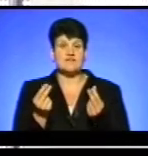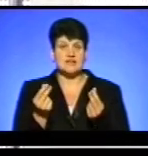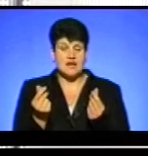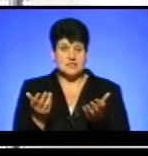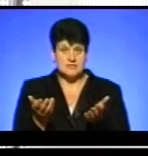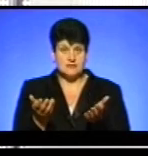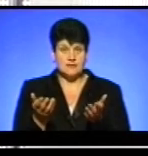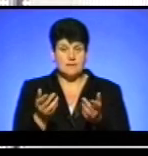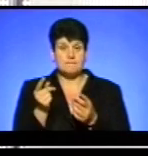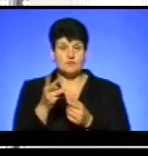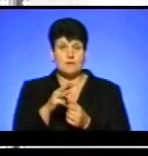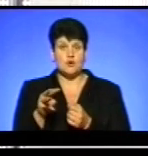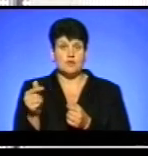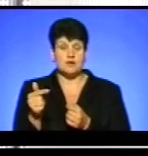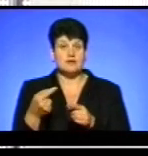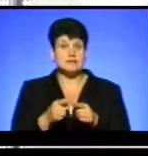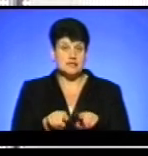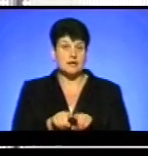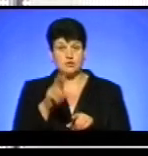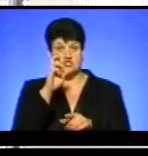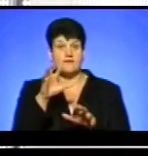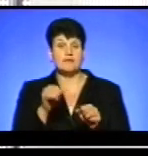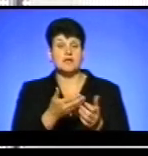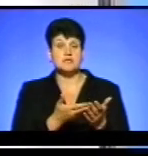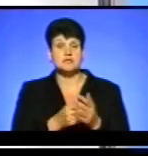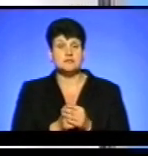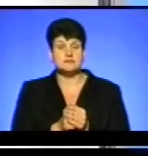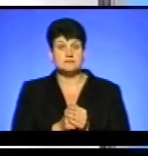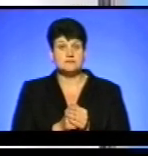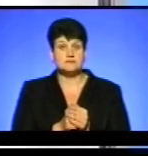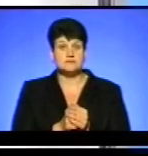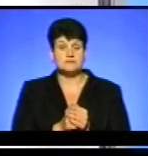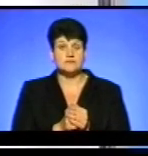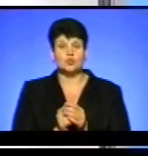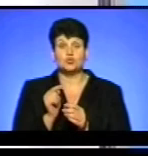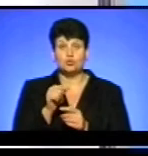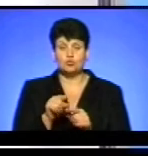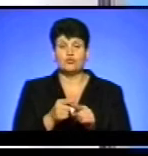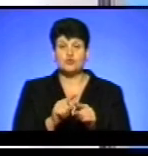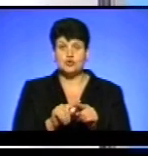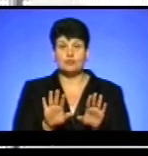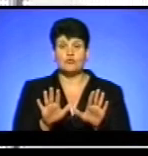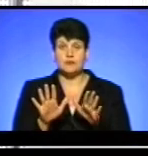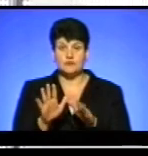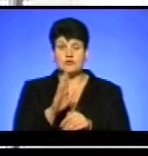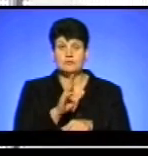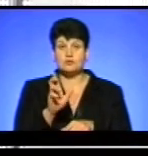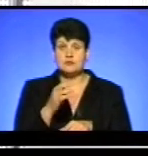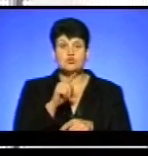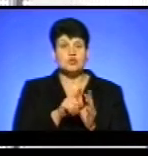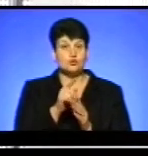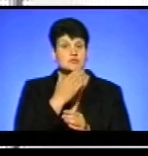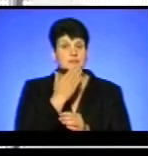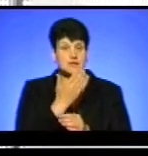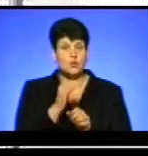власність, півтора млн грн – це теж державна власність. Тому в даному випадку, хай Володимир Борисович спитає із